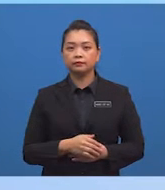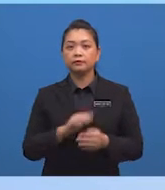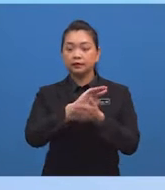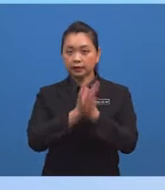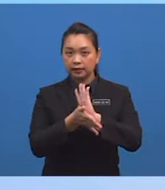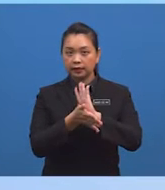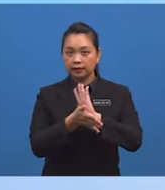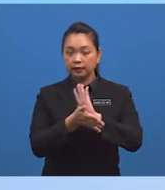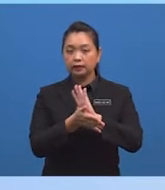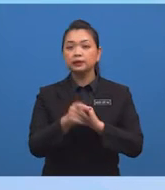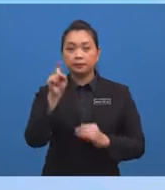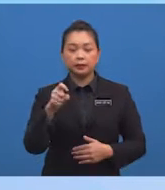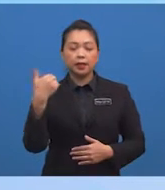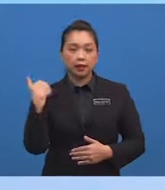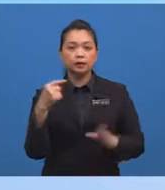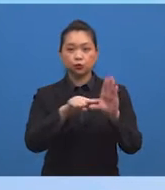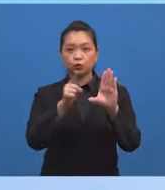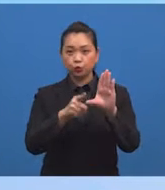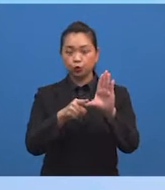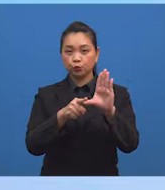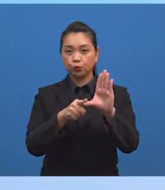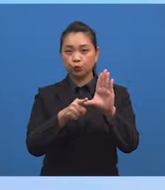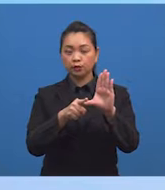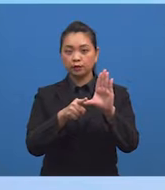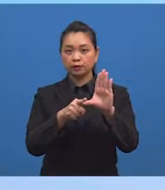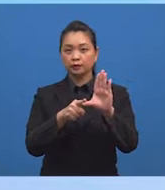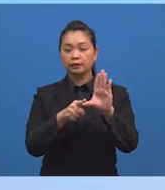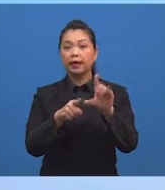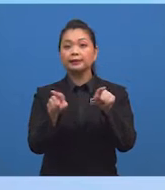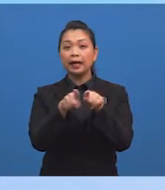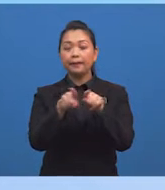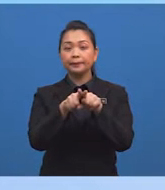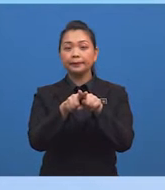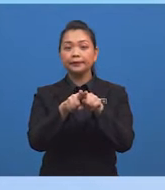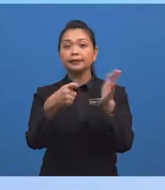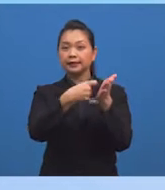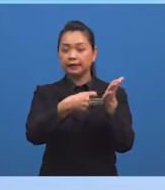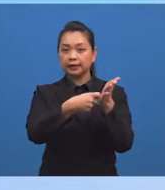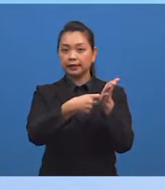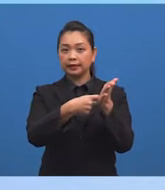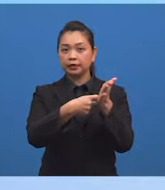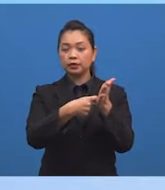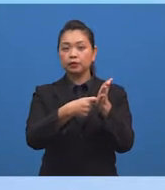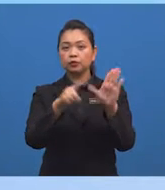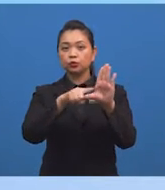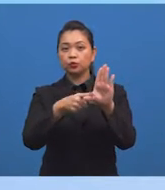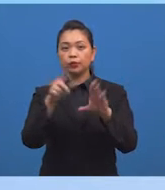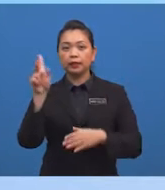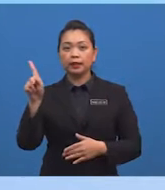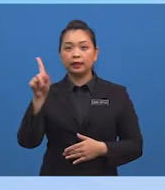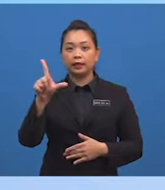mempunyai sudut yang bertentangan yang sama nilai Sudut KLB